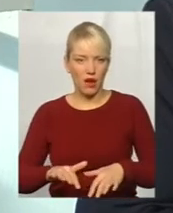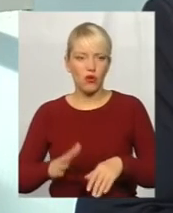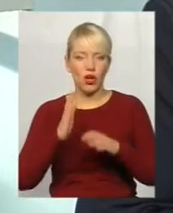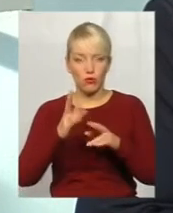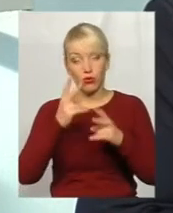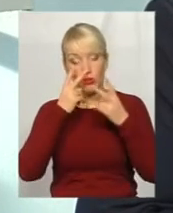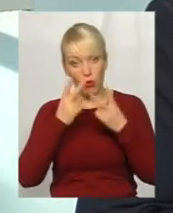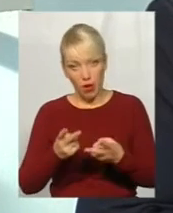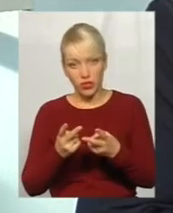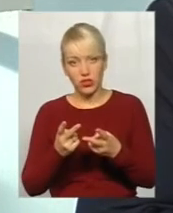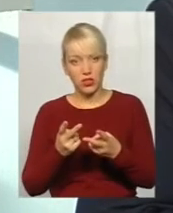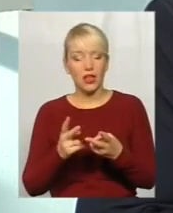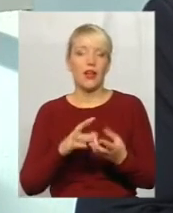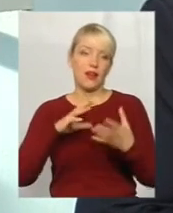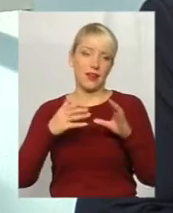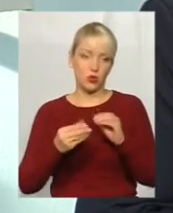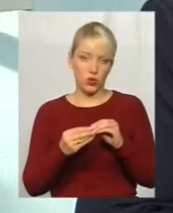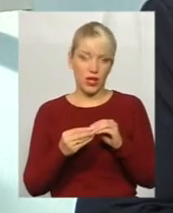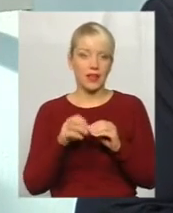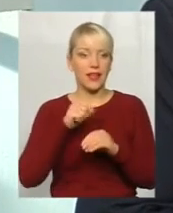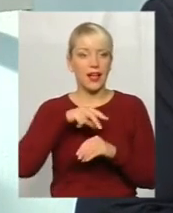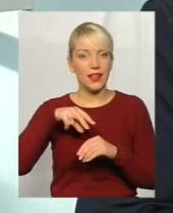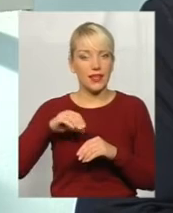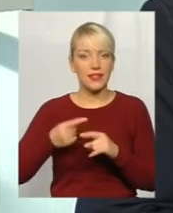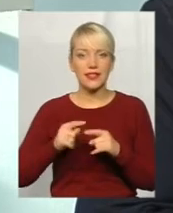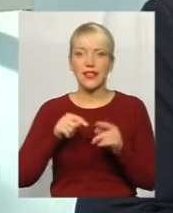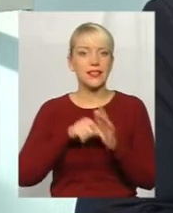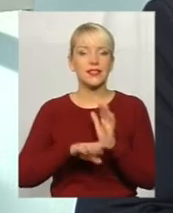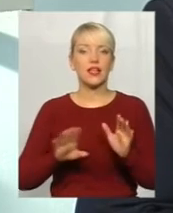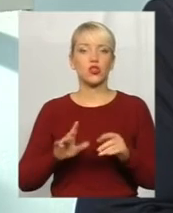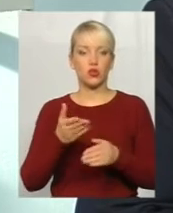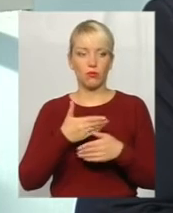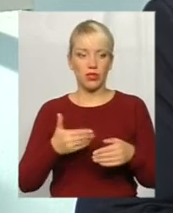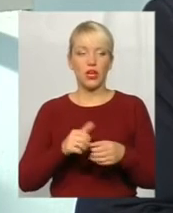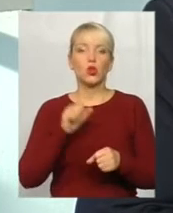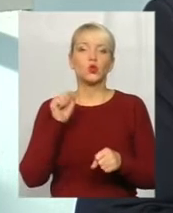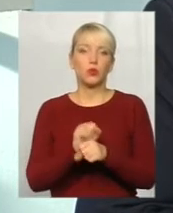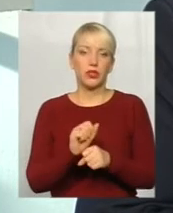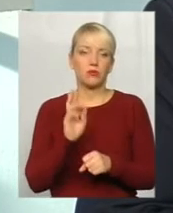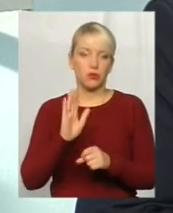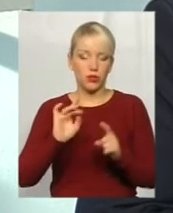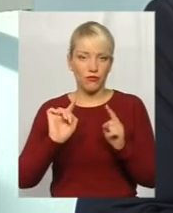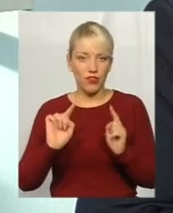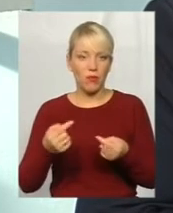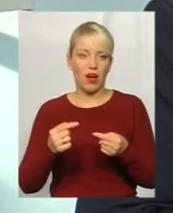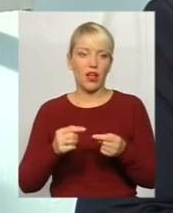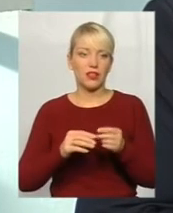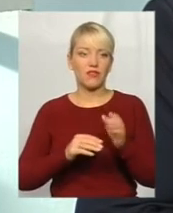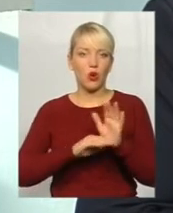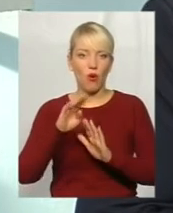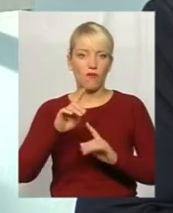Будемо бачити результат, але це не значить, що ми зупинимося і не будемо вимагати Верховну Раду